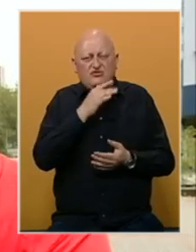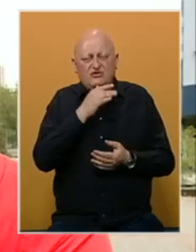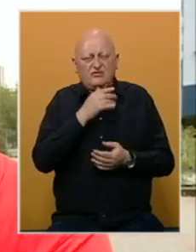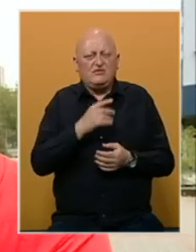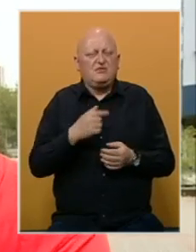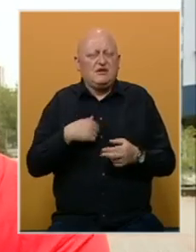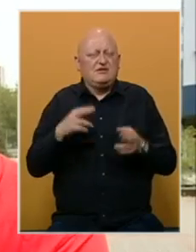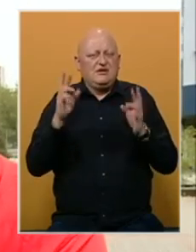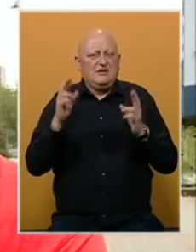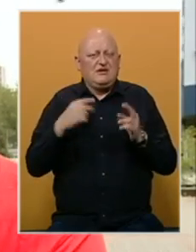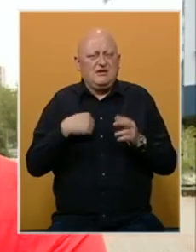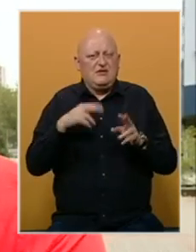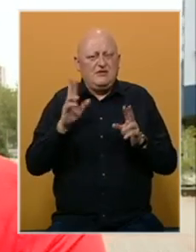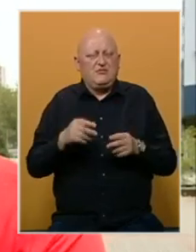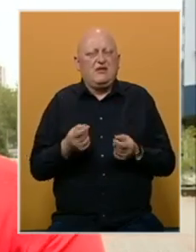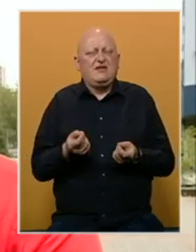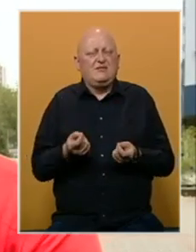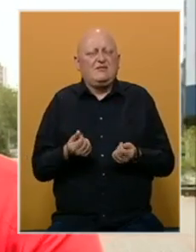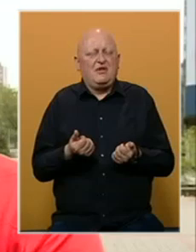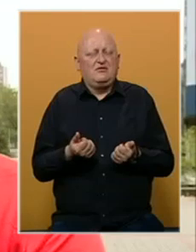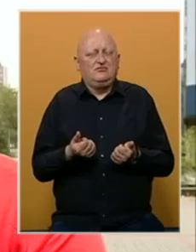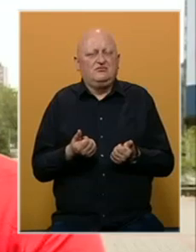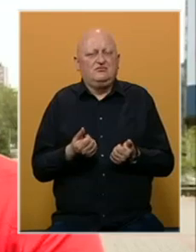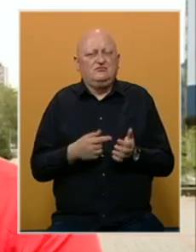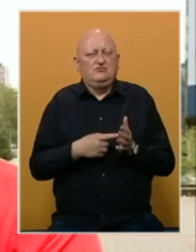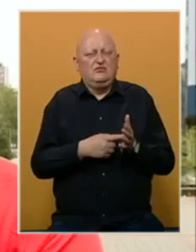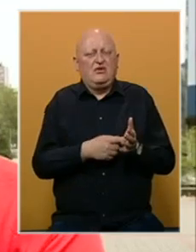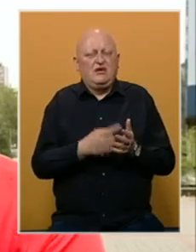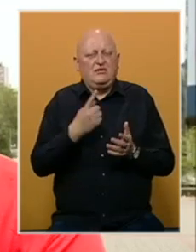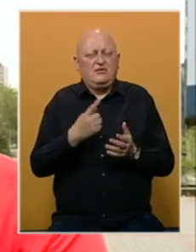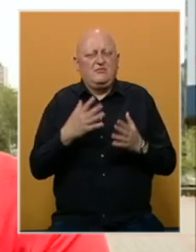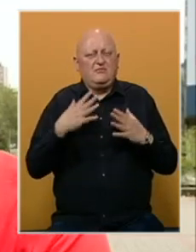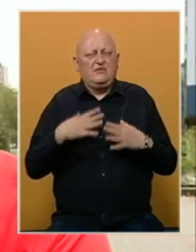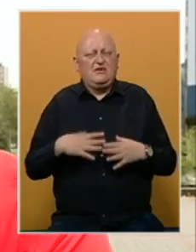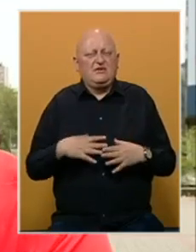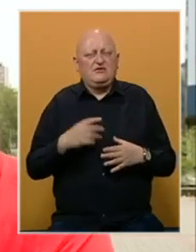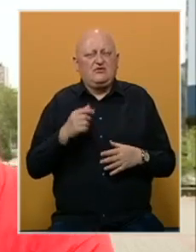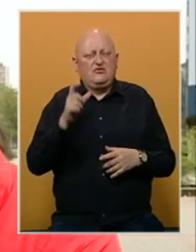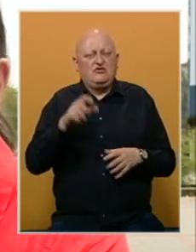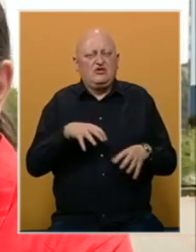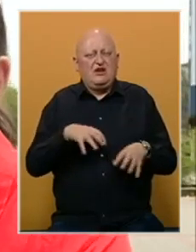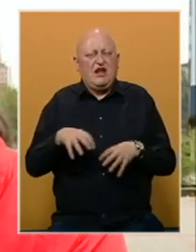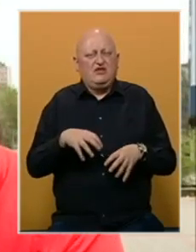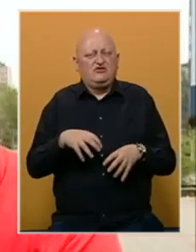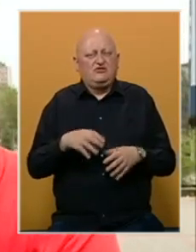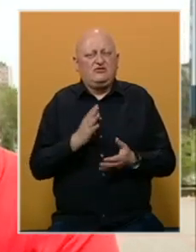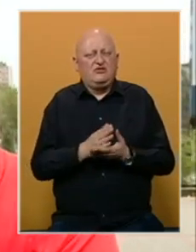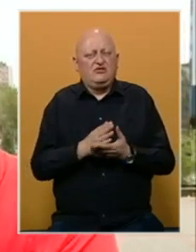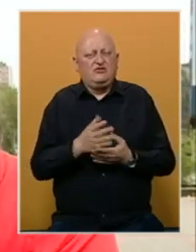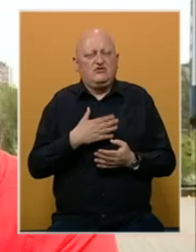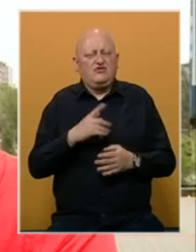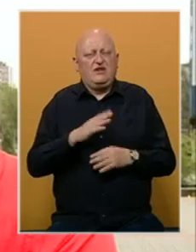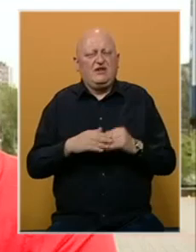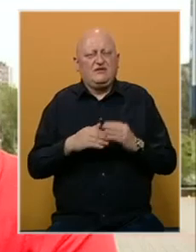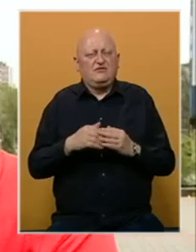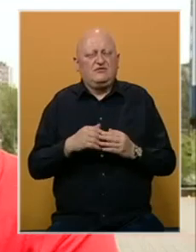Iskreno se nadam da ćemo i mi imati priliku eskazati naravno na jedan miran dostojanstven ljudski radnički način svoja nezadovoljstva